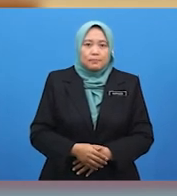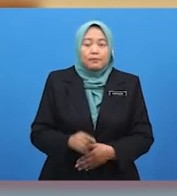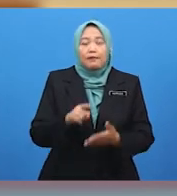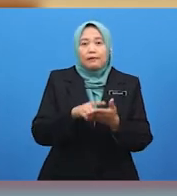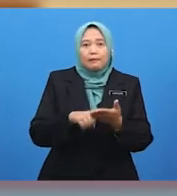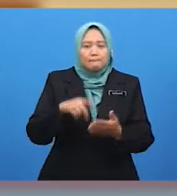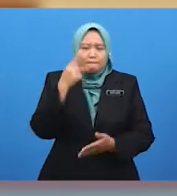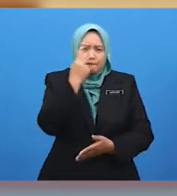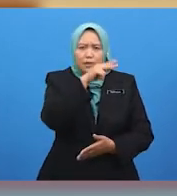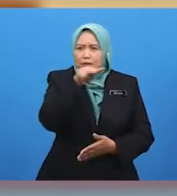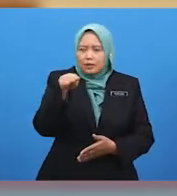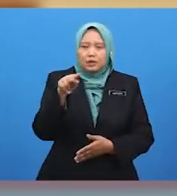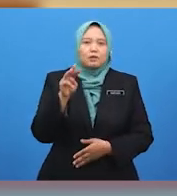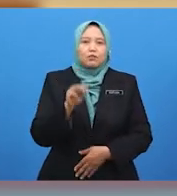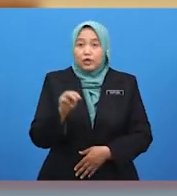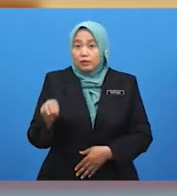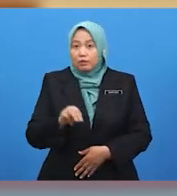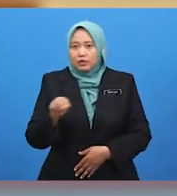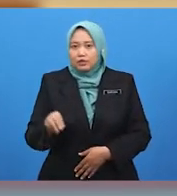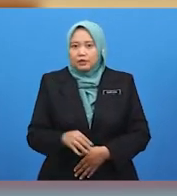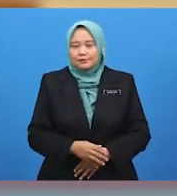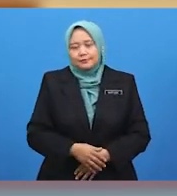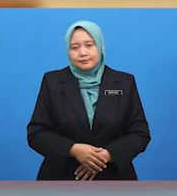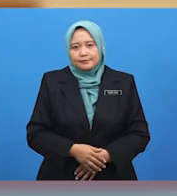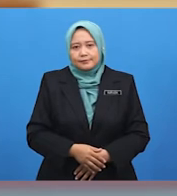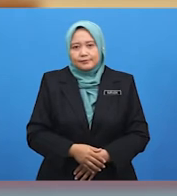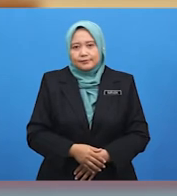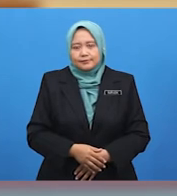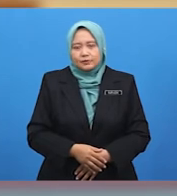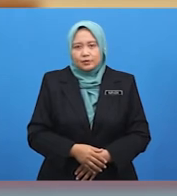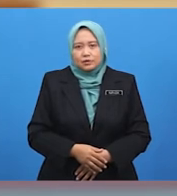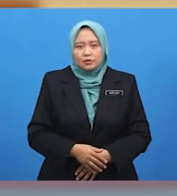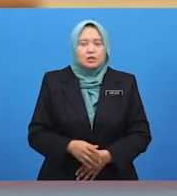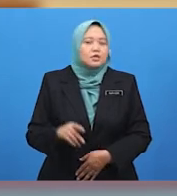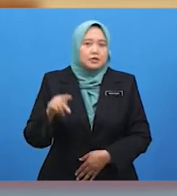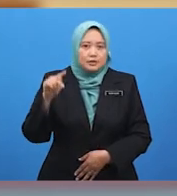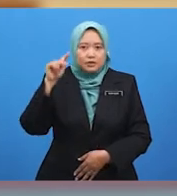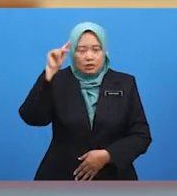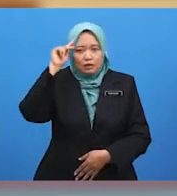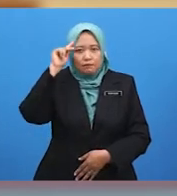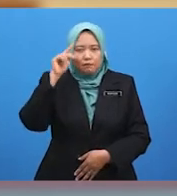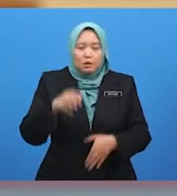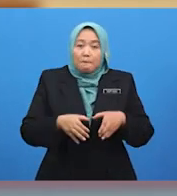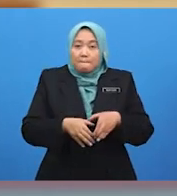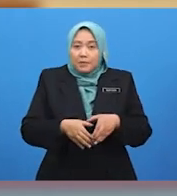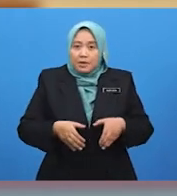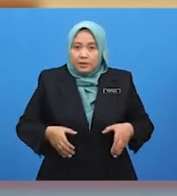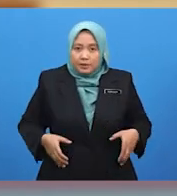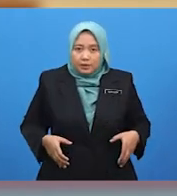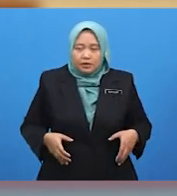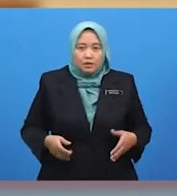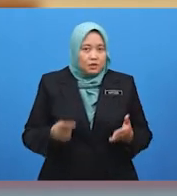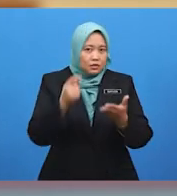Saya, cikgu. Saya, cikgu. Saya nak cuba. Kamal berani mempertahankan pandangan dan